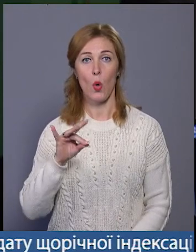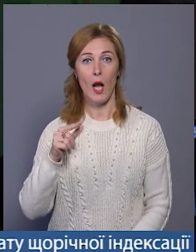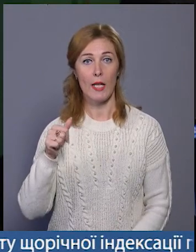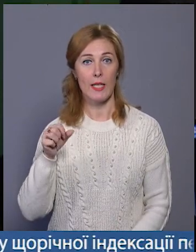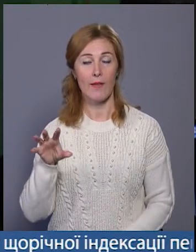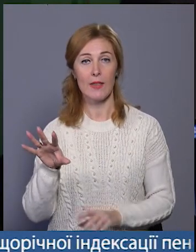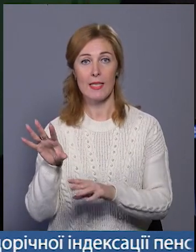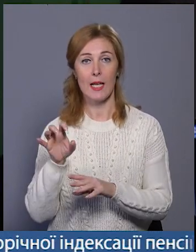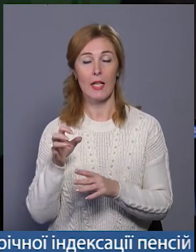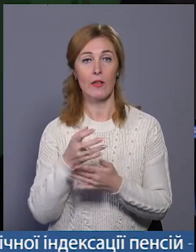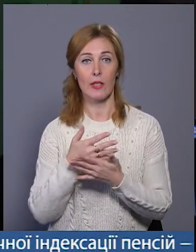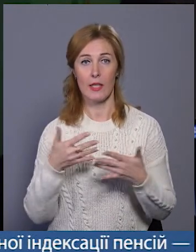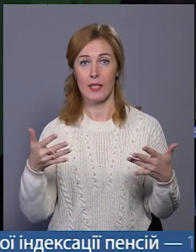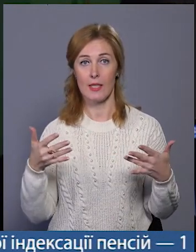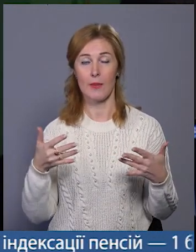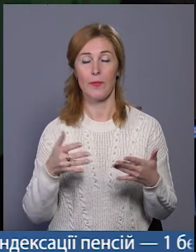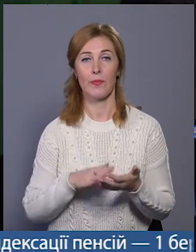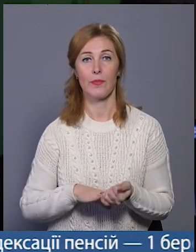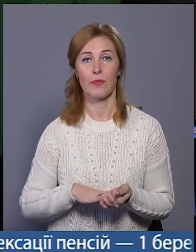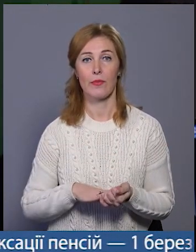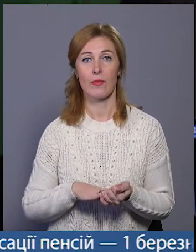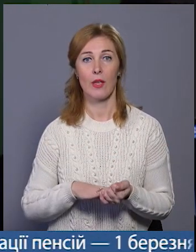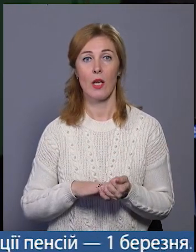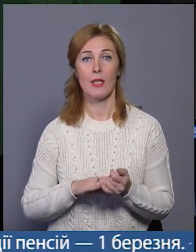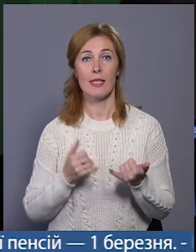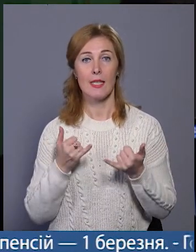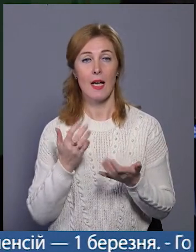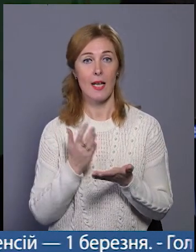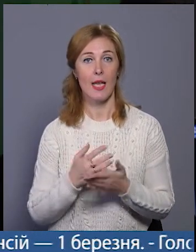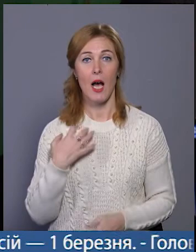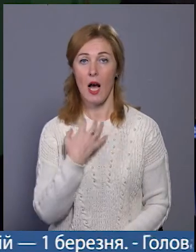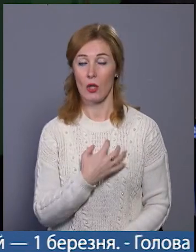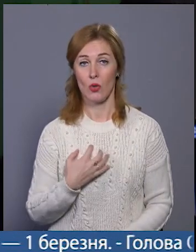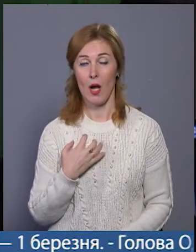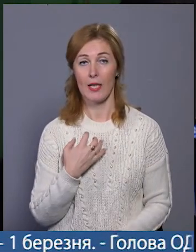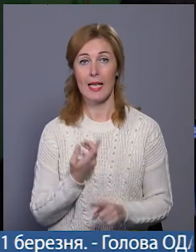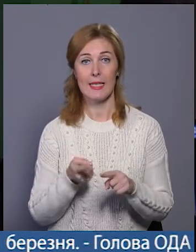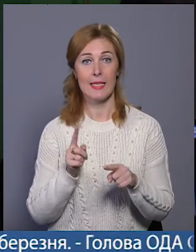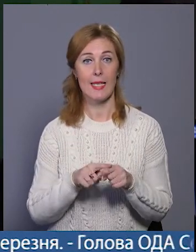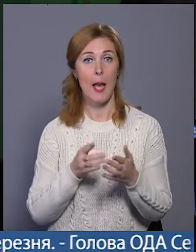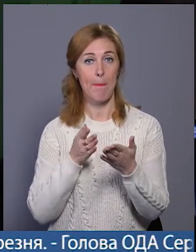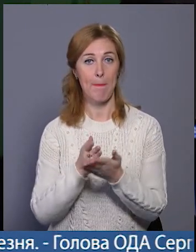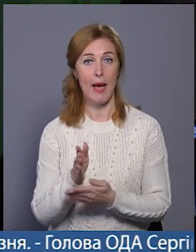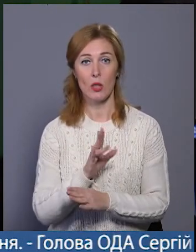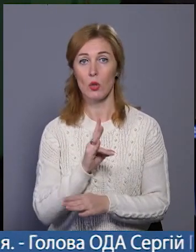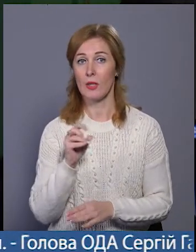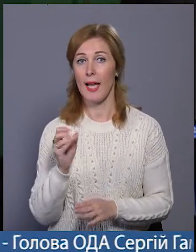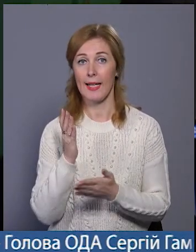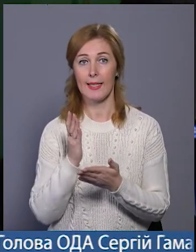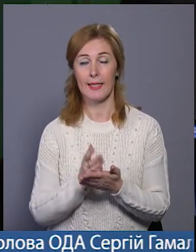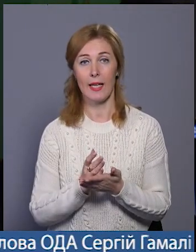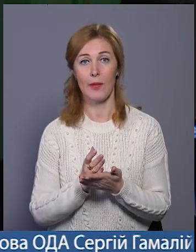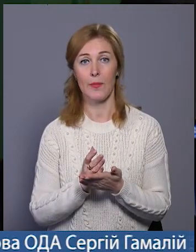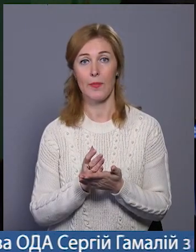скринінгові методи, УЗІ молочних залоз, що зараз є актуальним. Цей метод не є інвазивним,